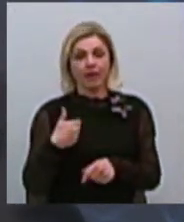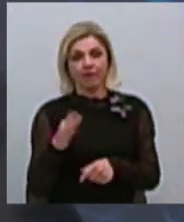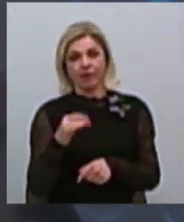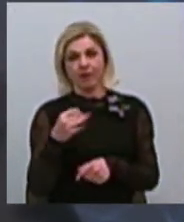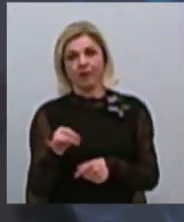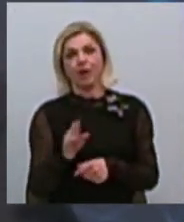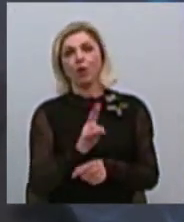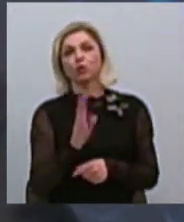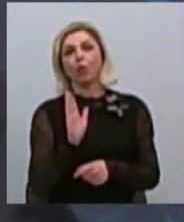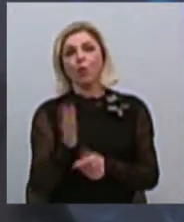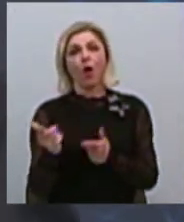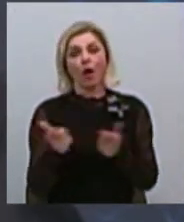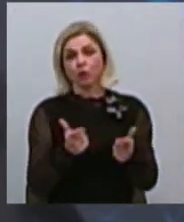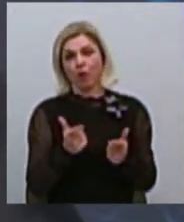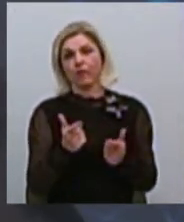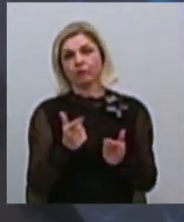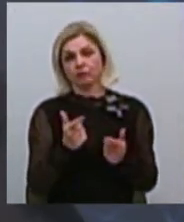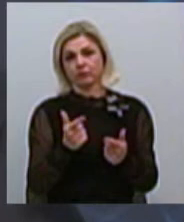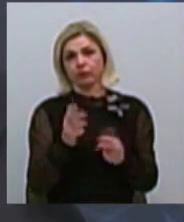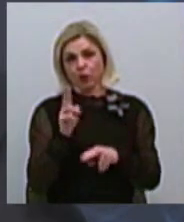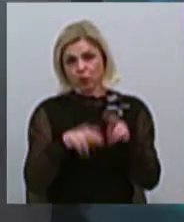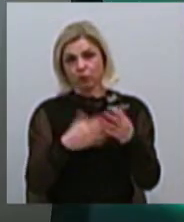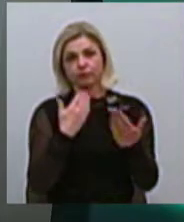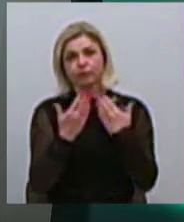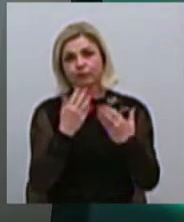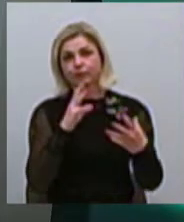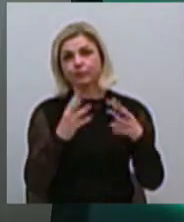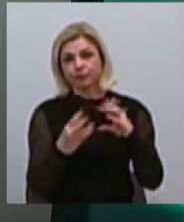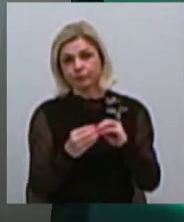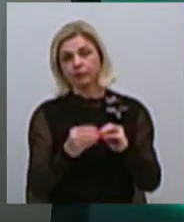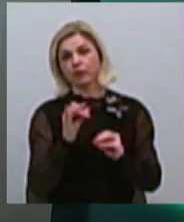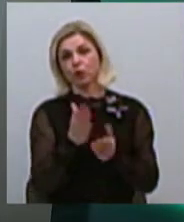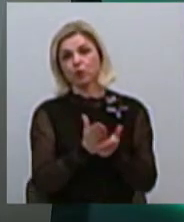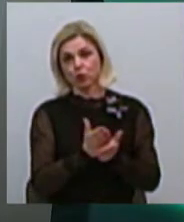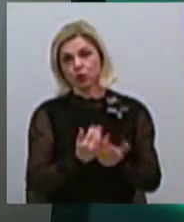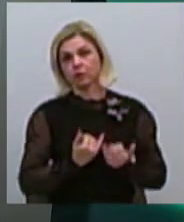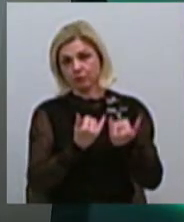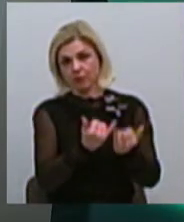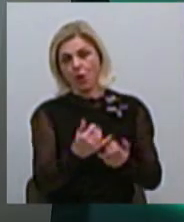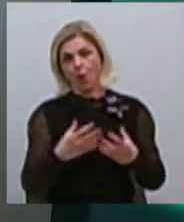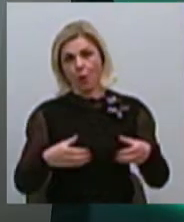скажімо так, готов вистраювати відносини з общиною, служити общині.